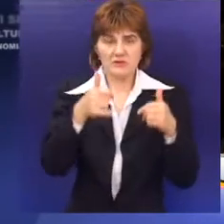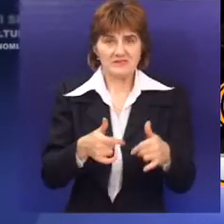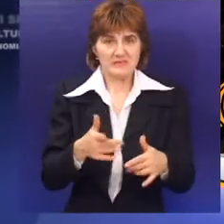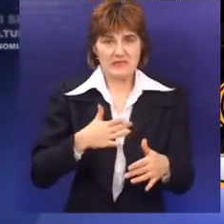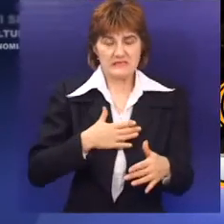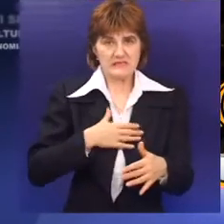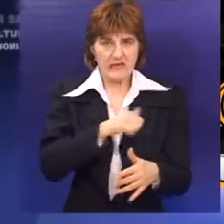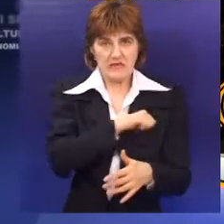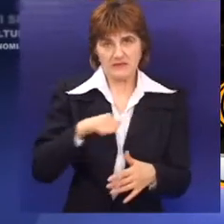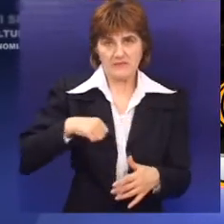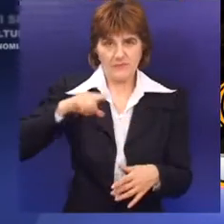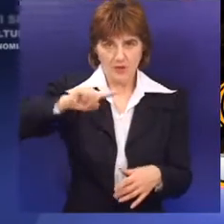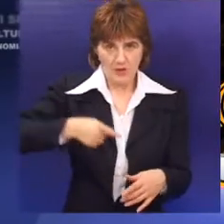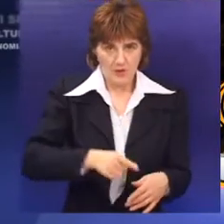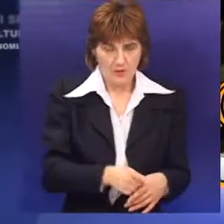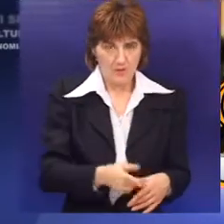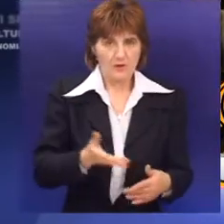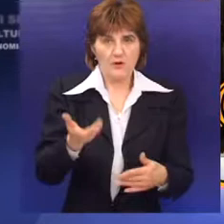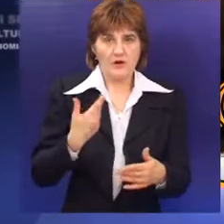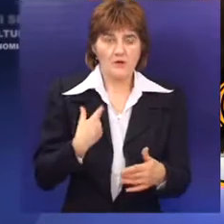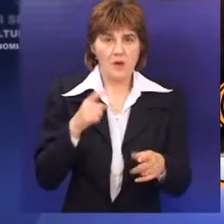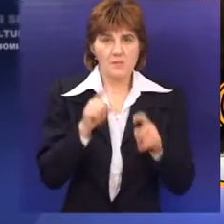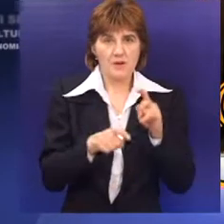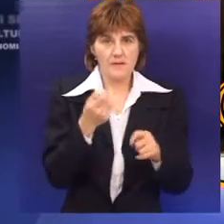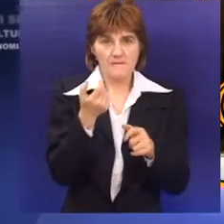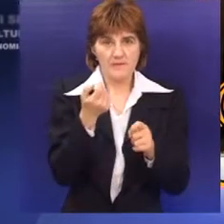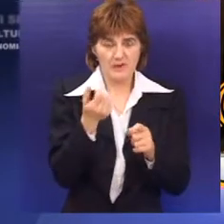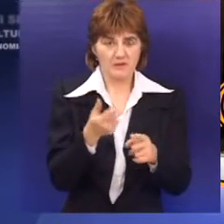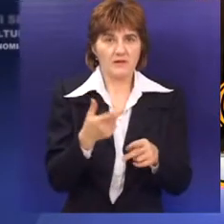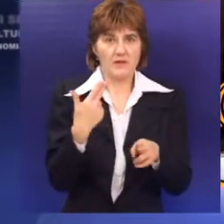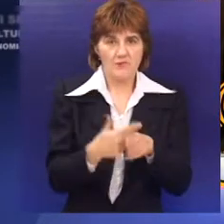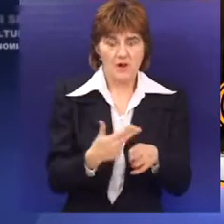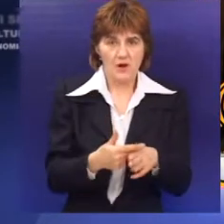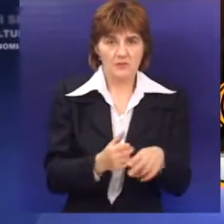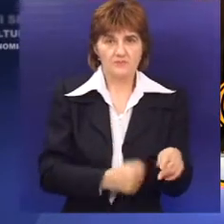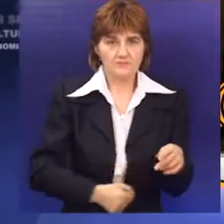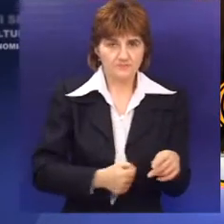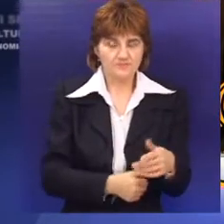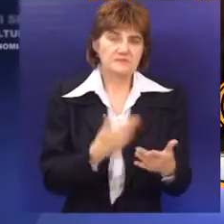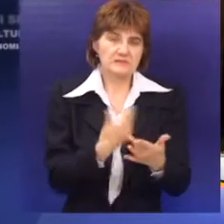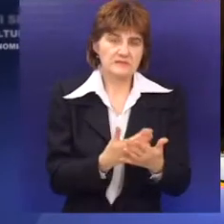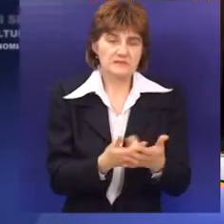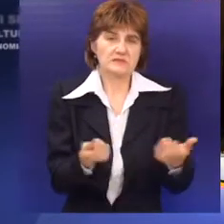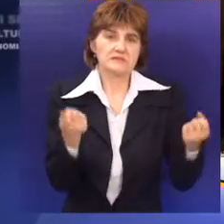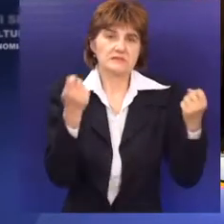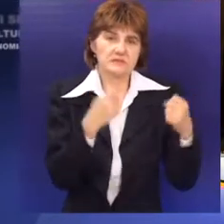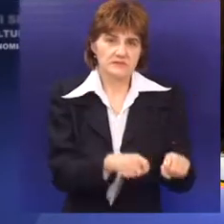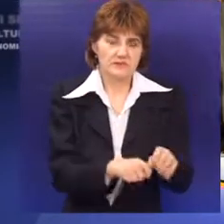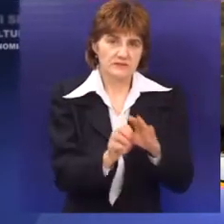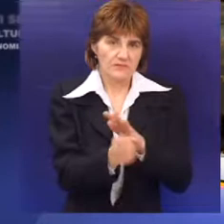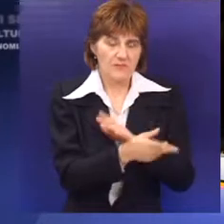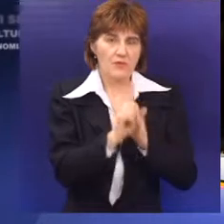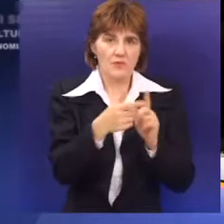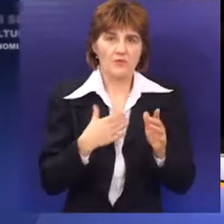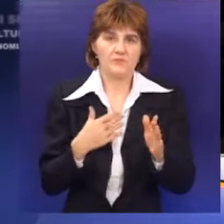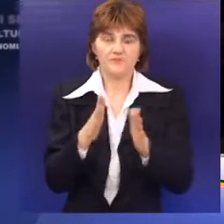standevali sobstvenih bunara, dok nije došlo do problema sa bakterijama i morali smo bunare staviti